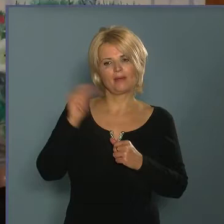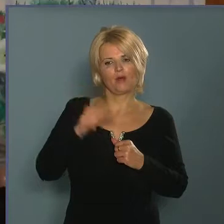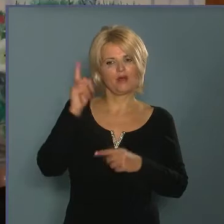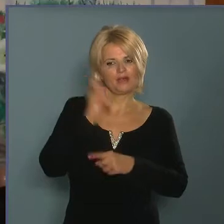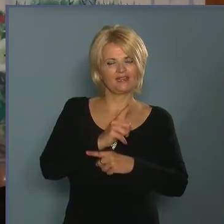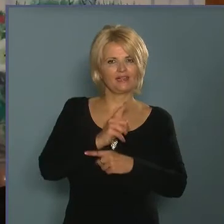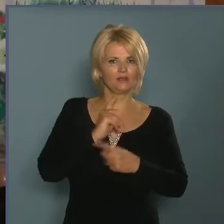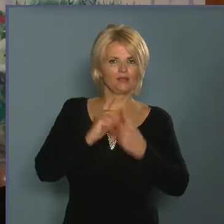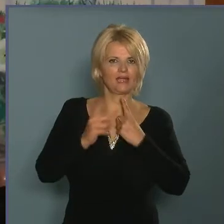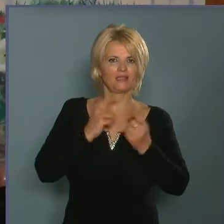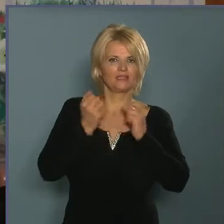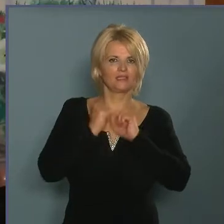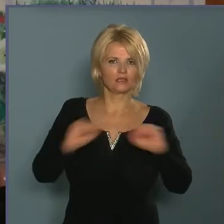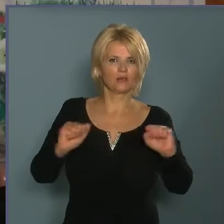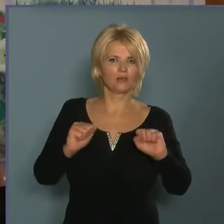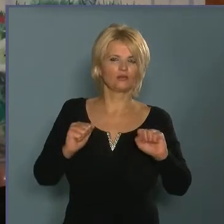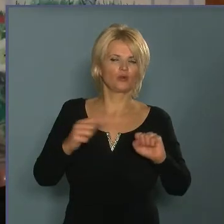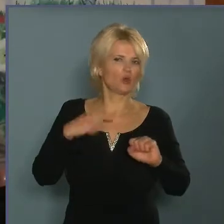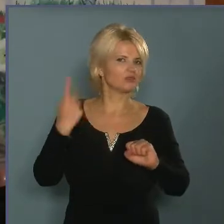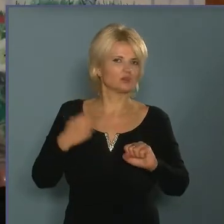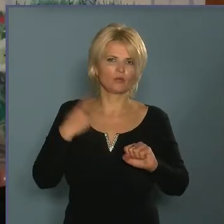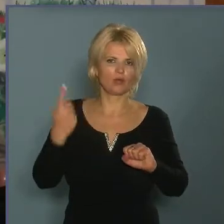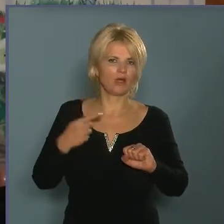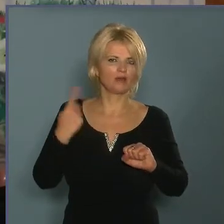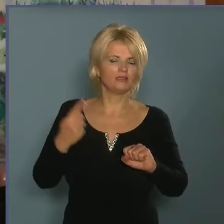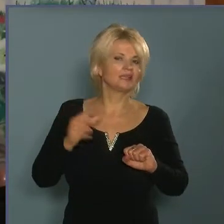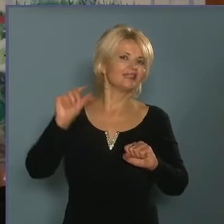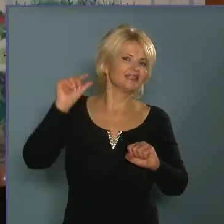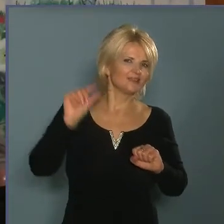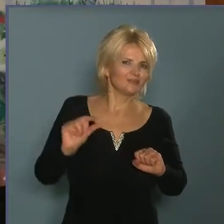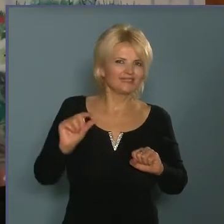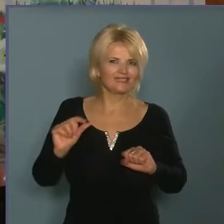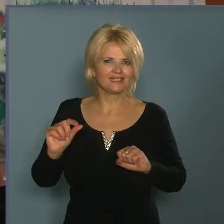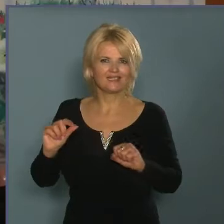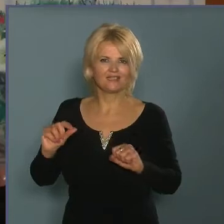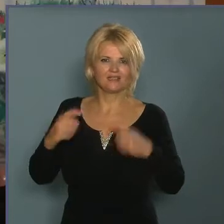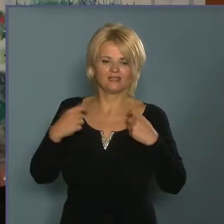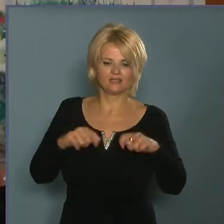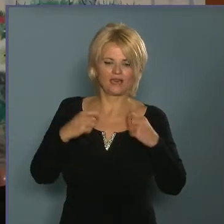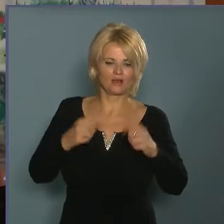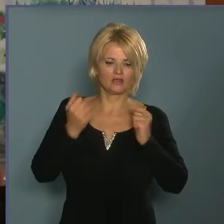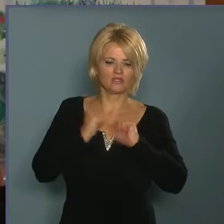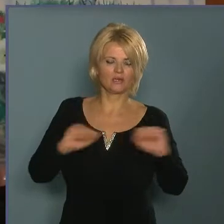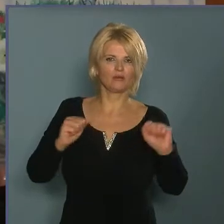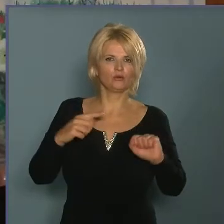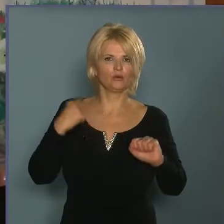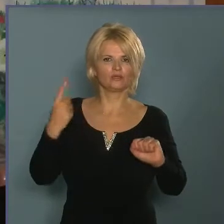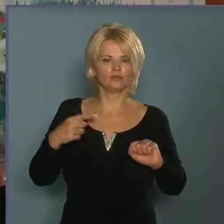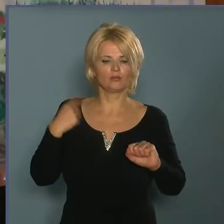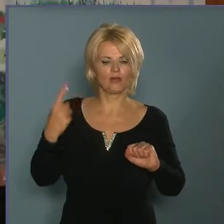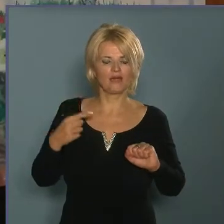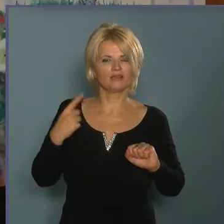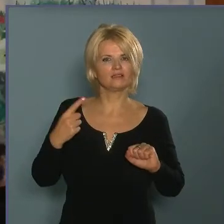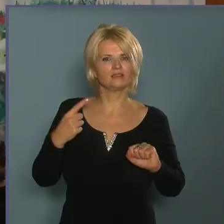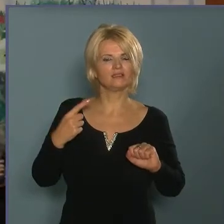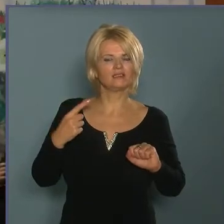játékokat, amelyek szabaduló szobát idéznek elő, és akkor egy picit ezeket a nagyon drága szabaduló szobáknak az